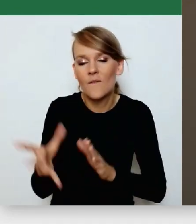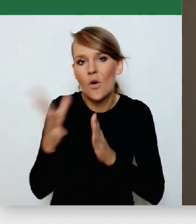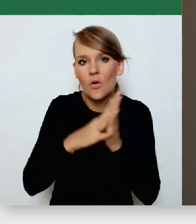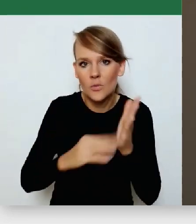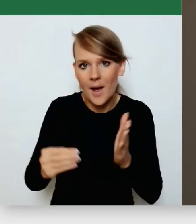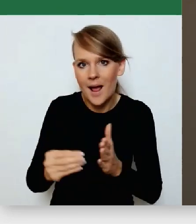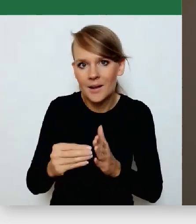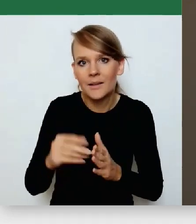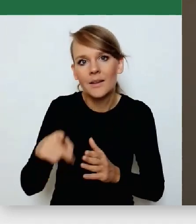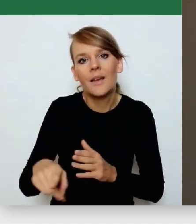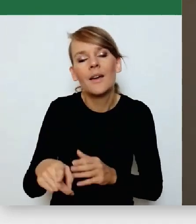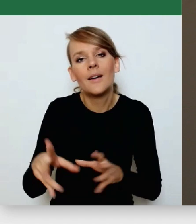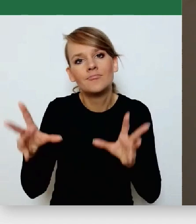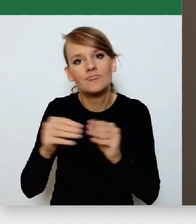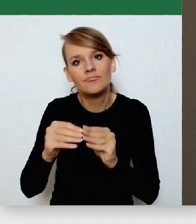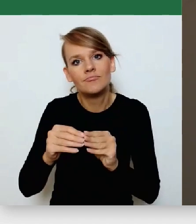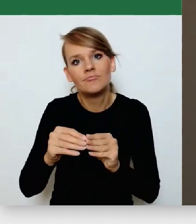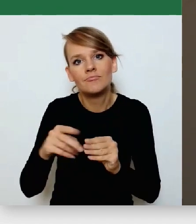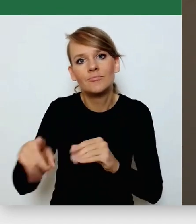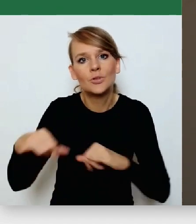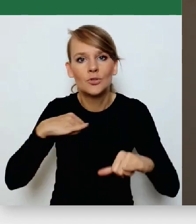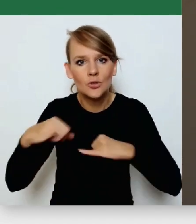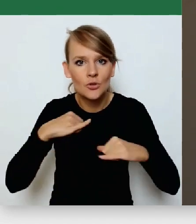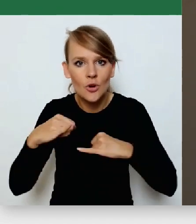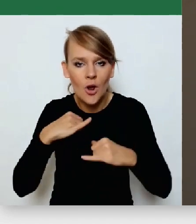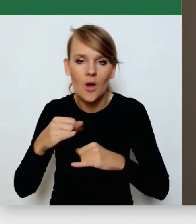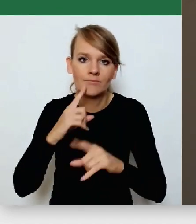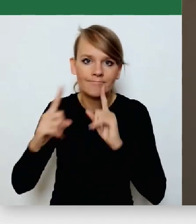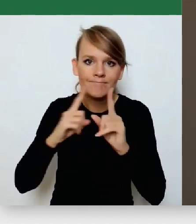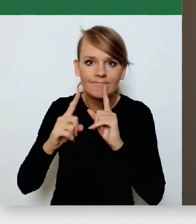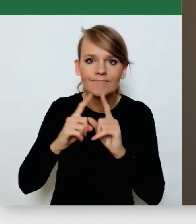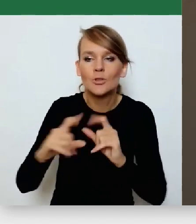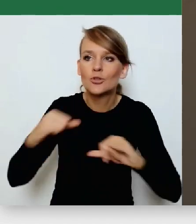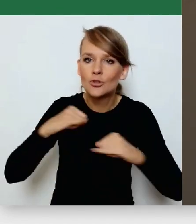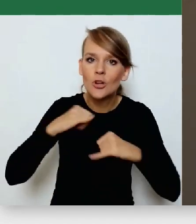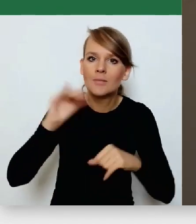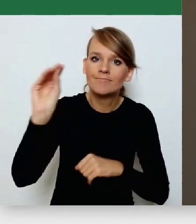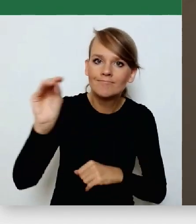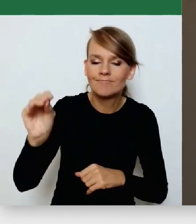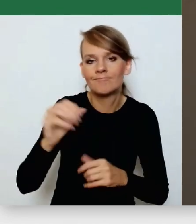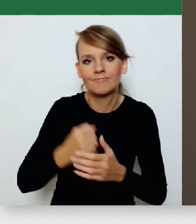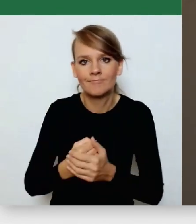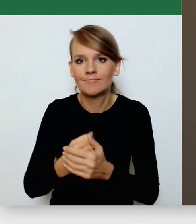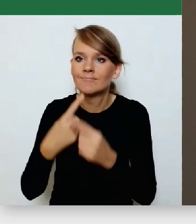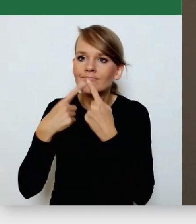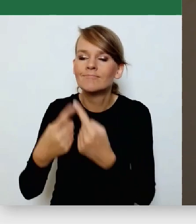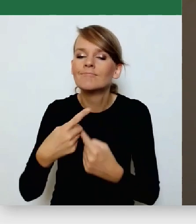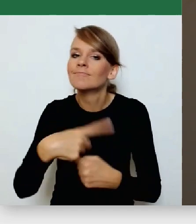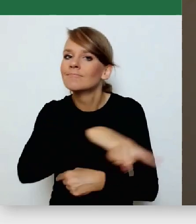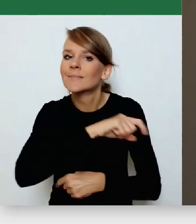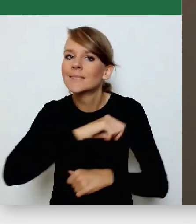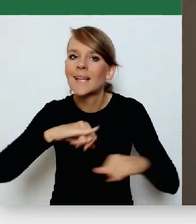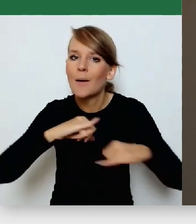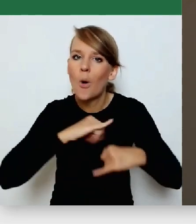stroną rządową i komunikują stronie rządowej i ten głos samorządowy i